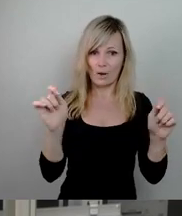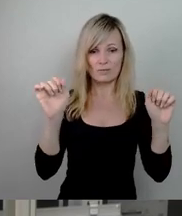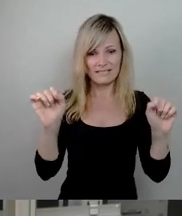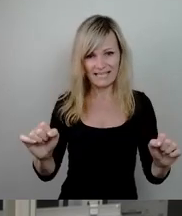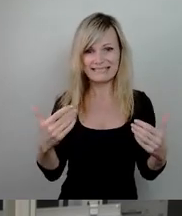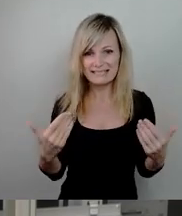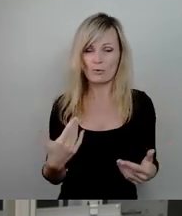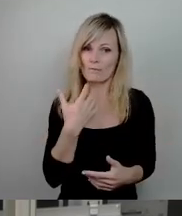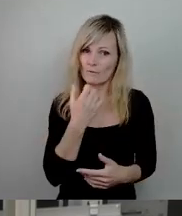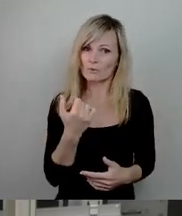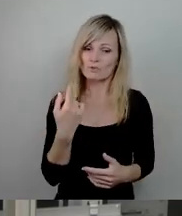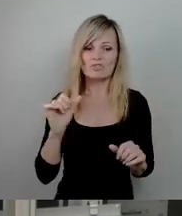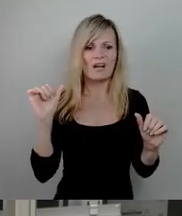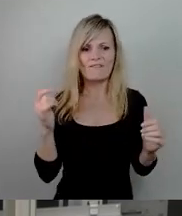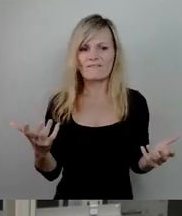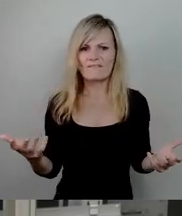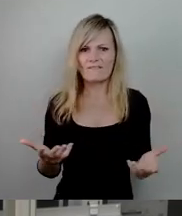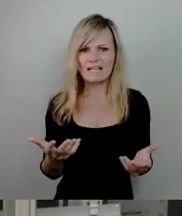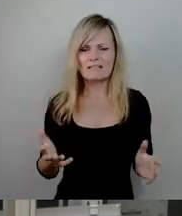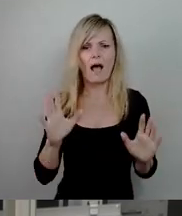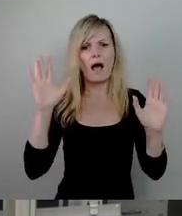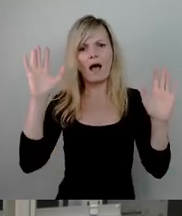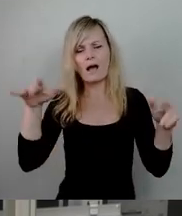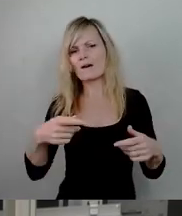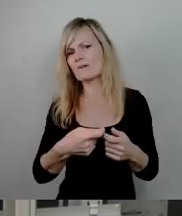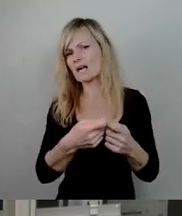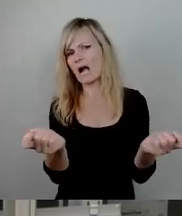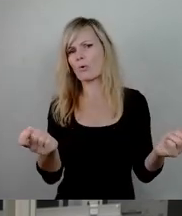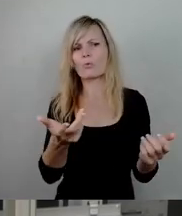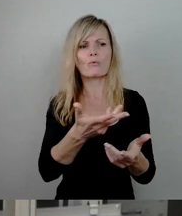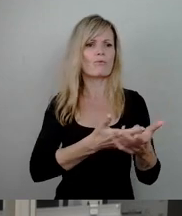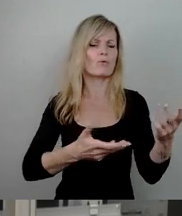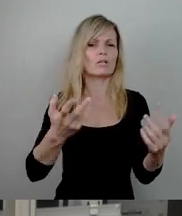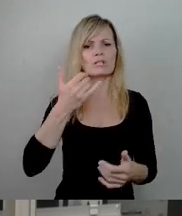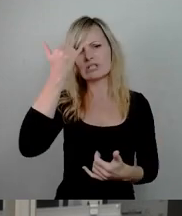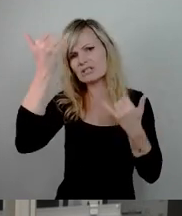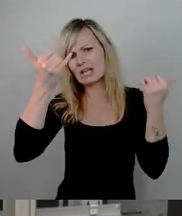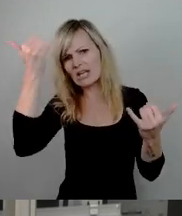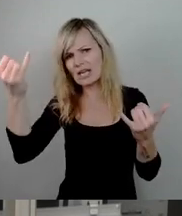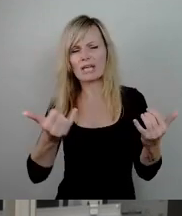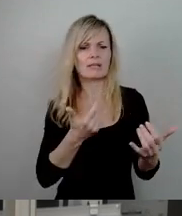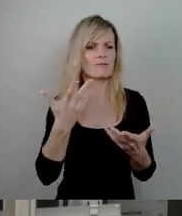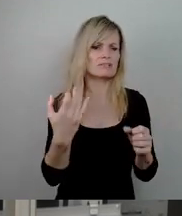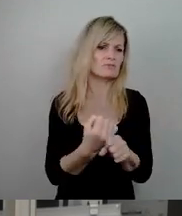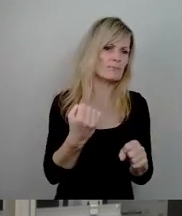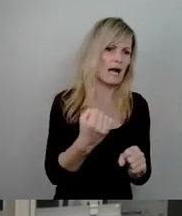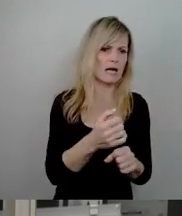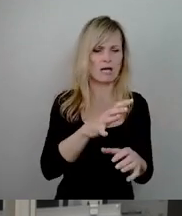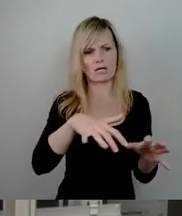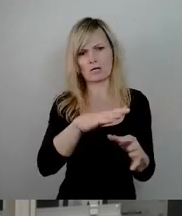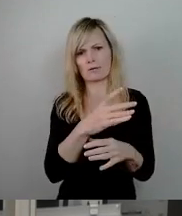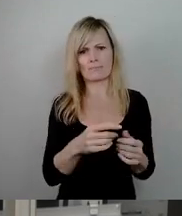jetzt wieder für irgendwelche Luftschlösschen, also für Ideen, die in der Wirkungsweise für den